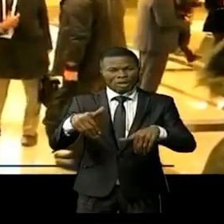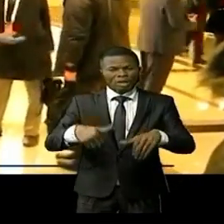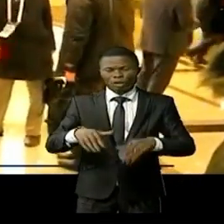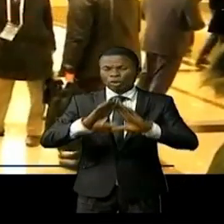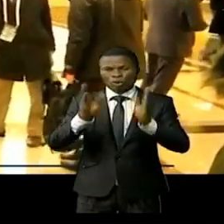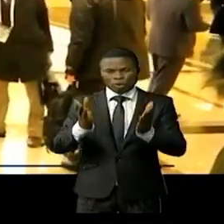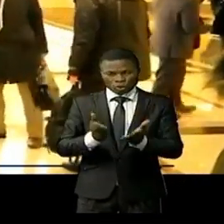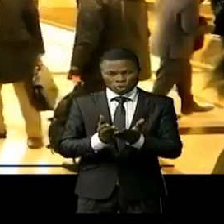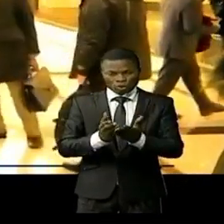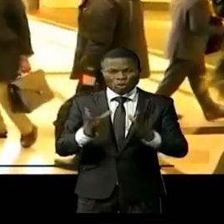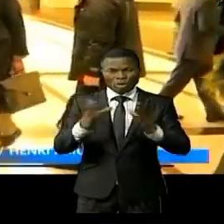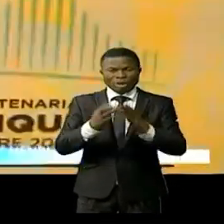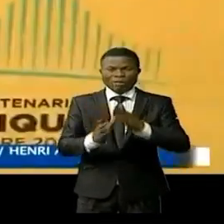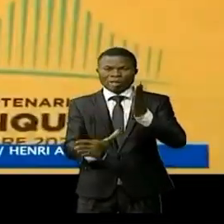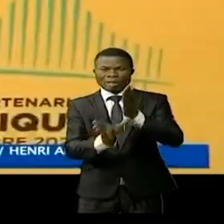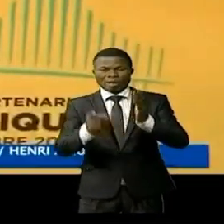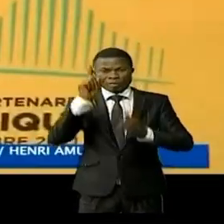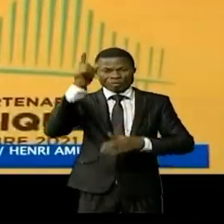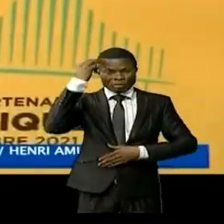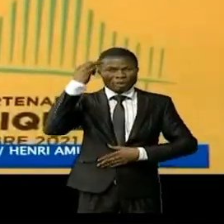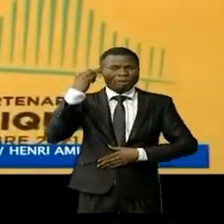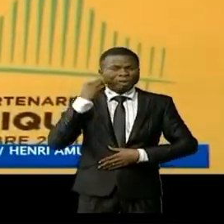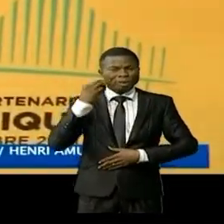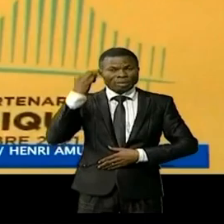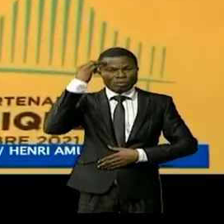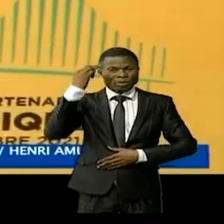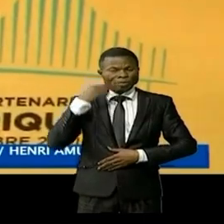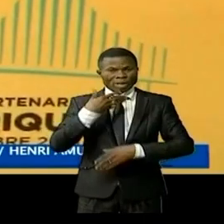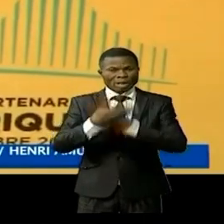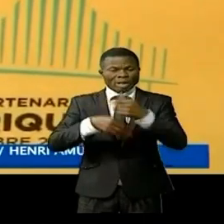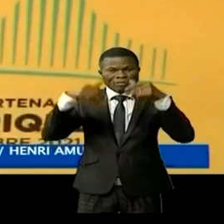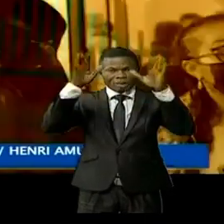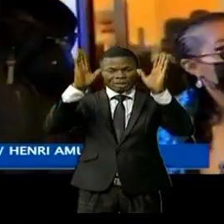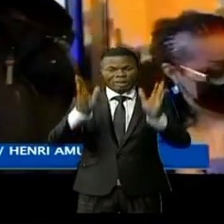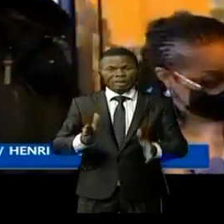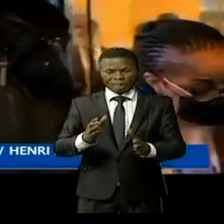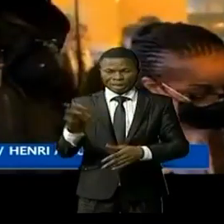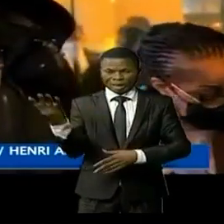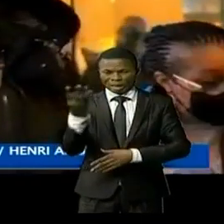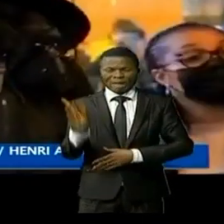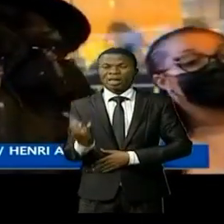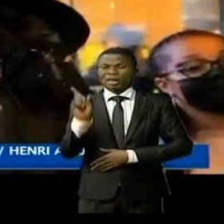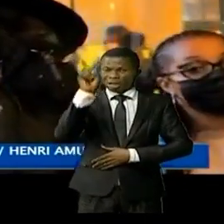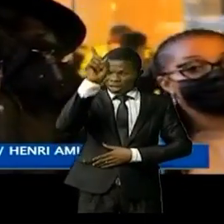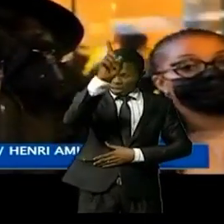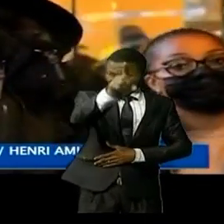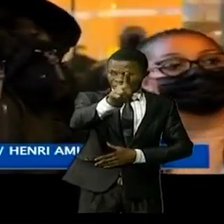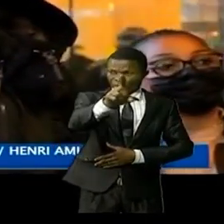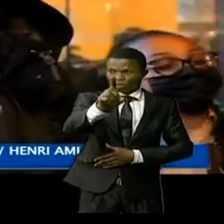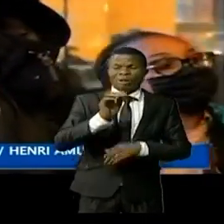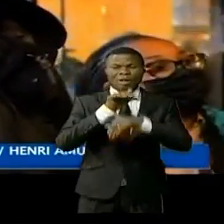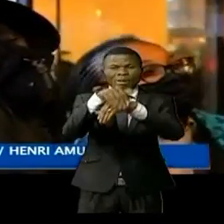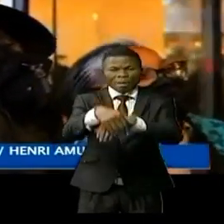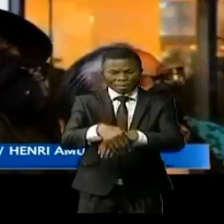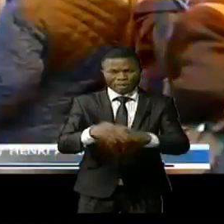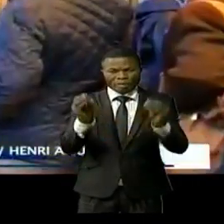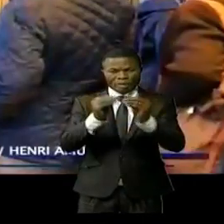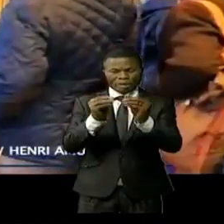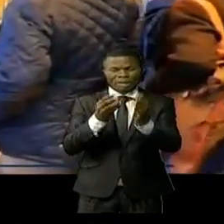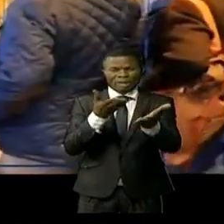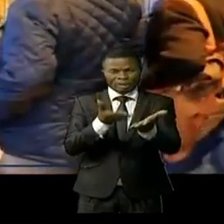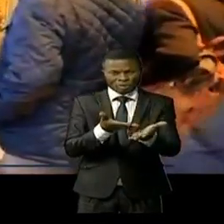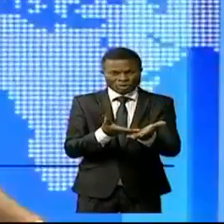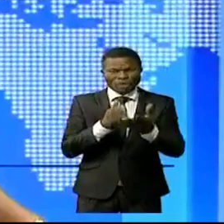conduits par le vice-premier ministre, ministre des Affaires étrangères et de la Coopération internationale, Christophe Lutundou Lapala